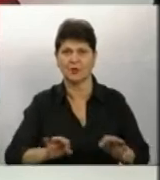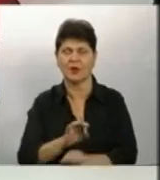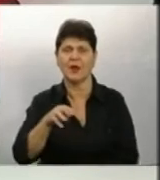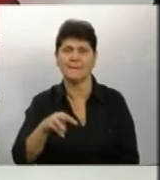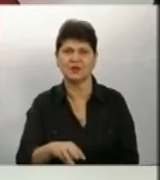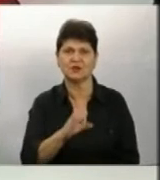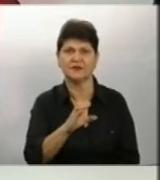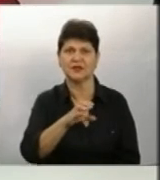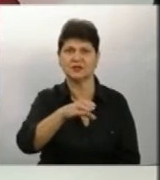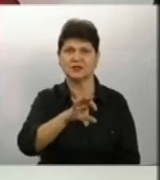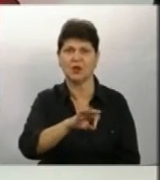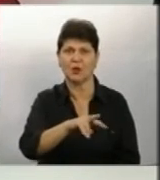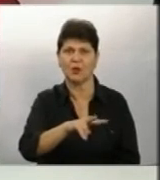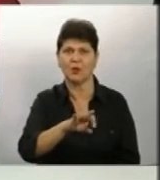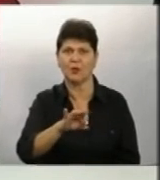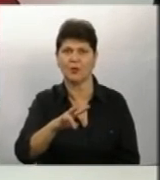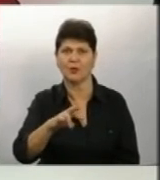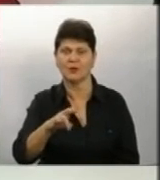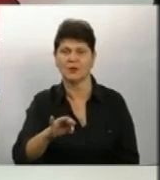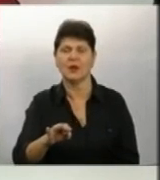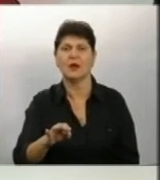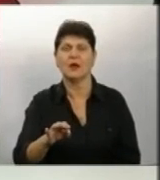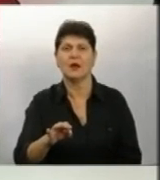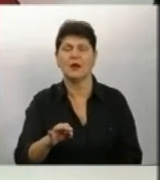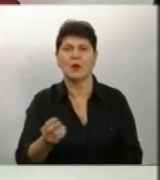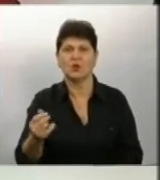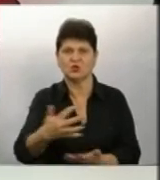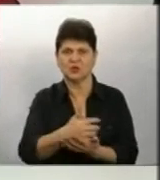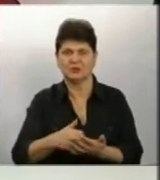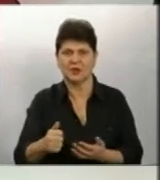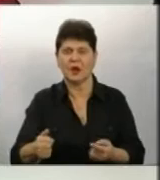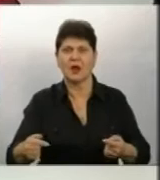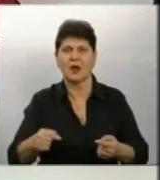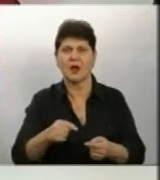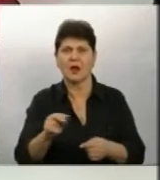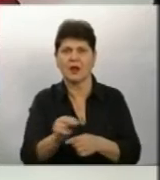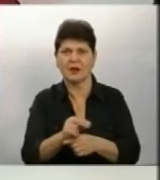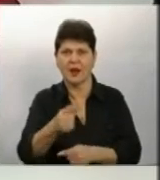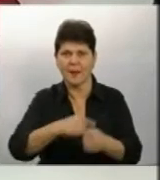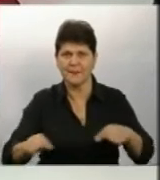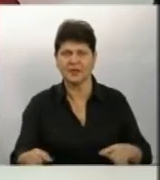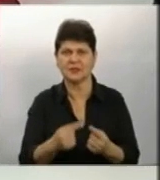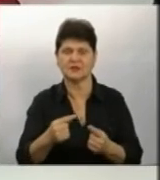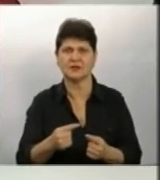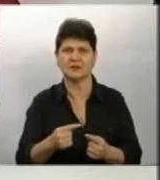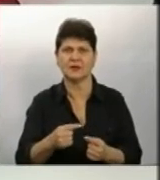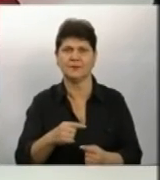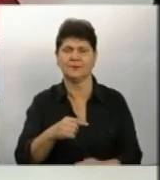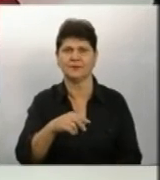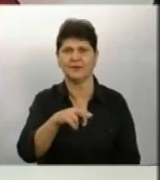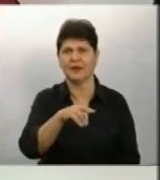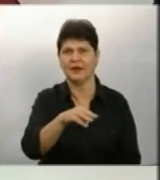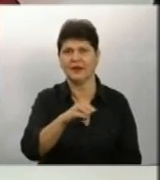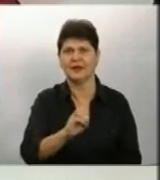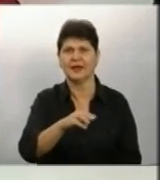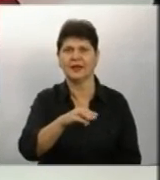Слободянюк Додає, гроші збирають на курс реабілітації дитини за кордоном У Нікіти спастичний тетрапарез